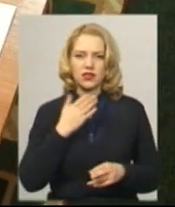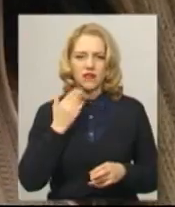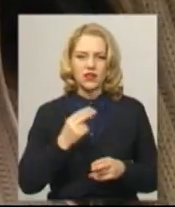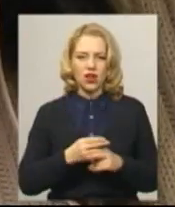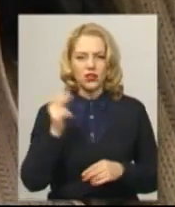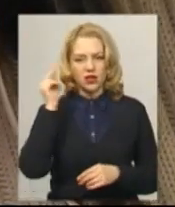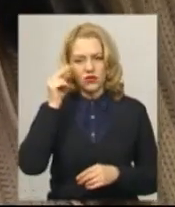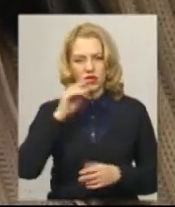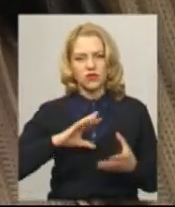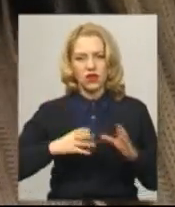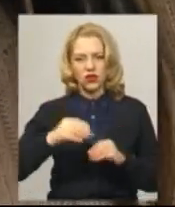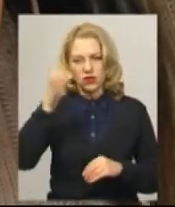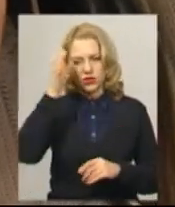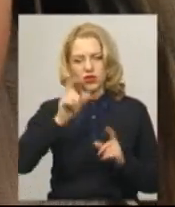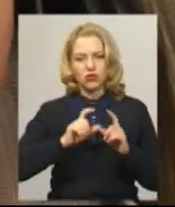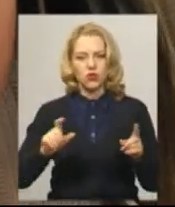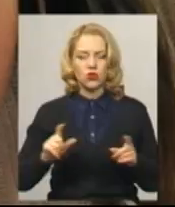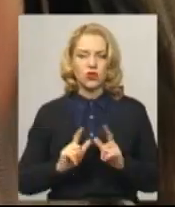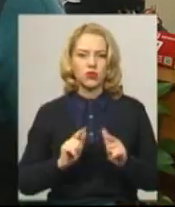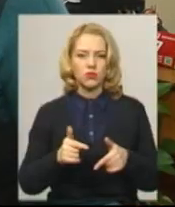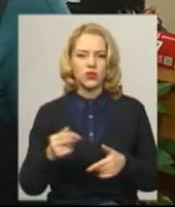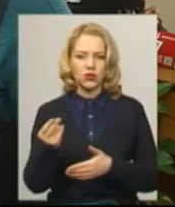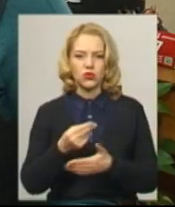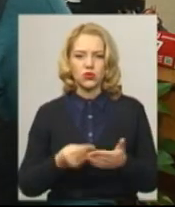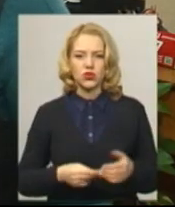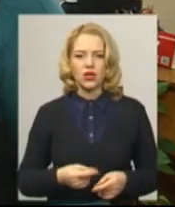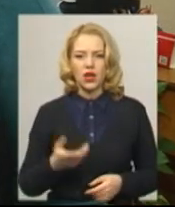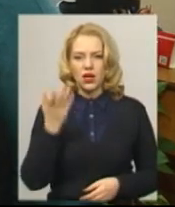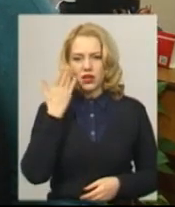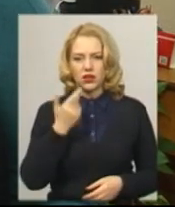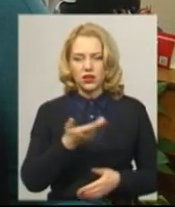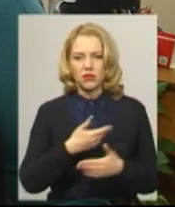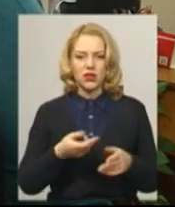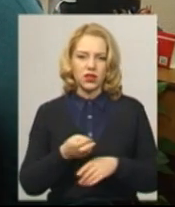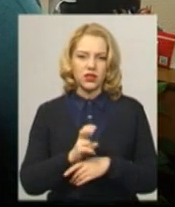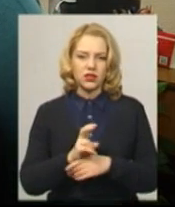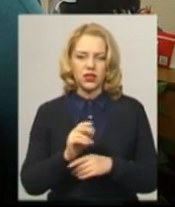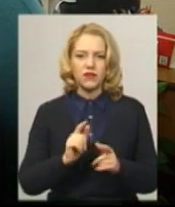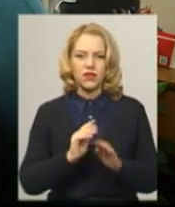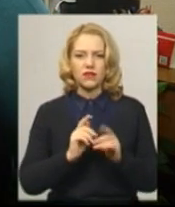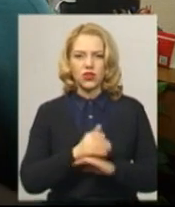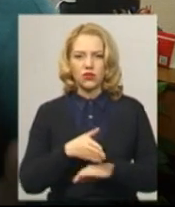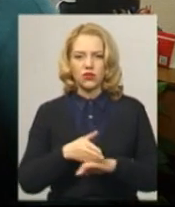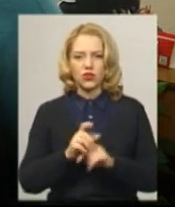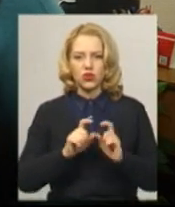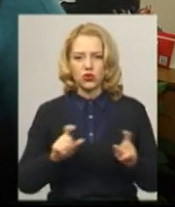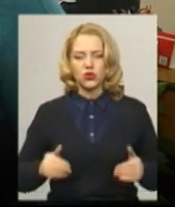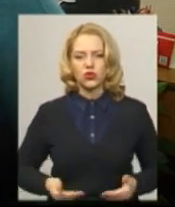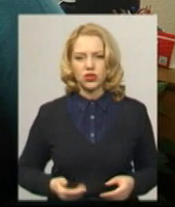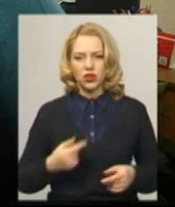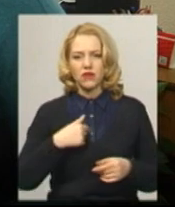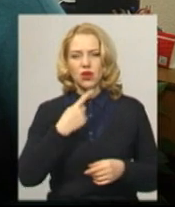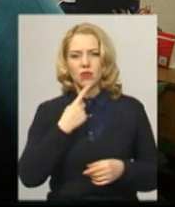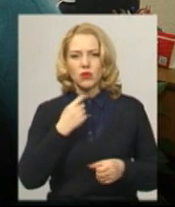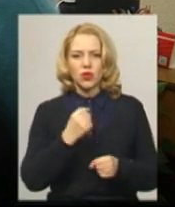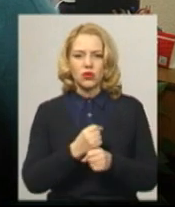доньці навчатися в загальноосвітній школі та вступити до художньої. Коли ми ще відвідували школу життя, вона любила щось робити з